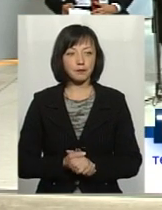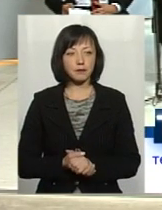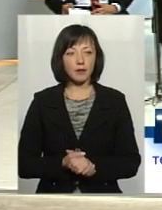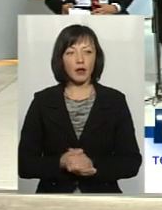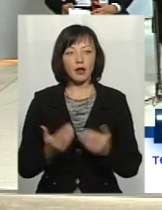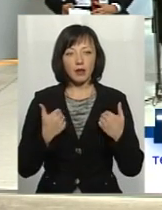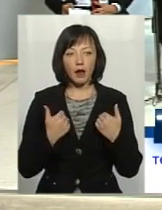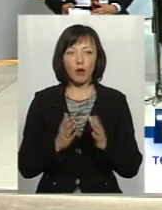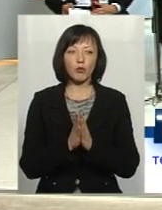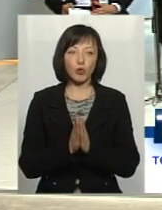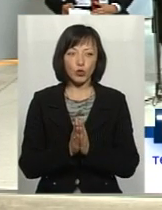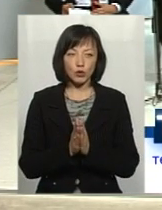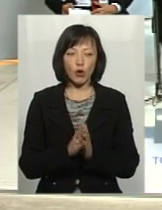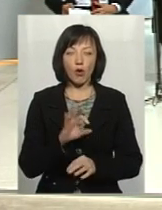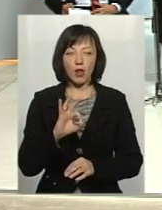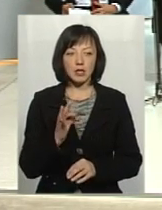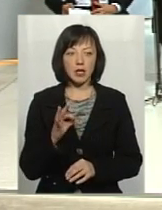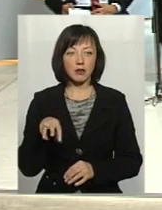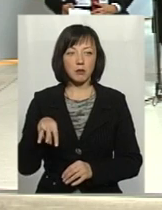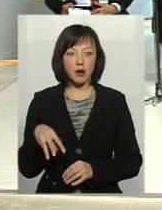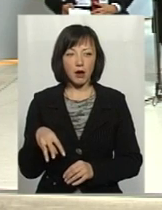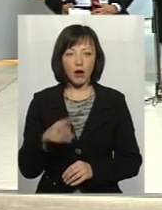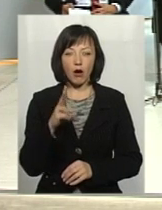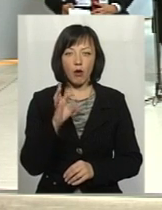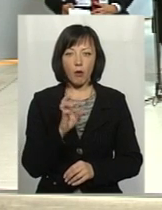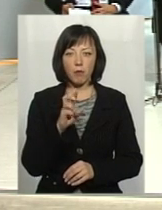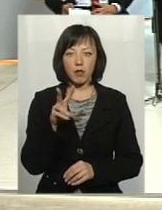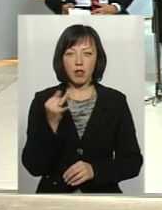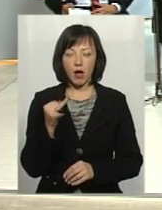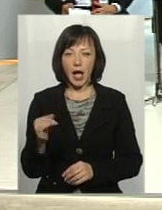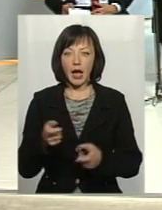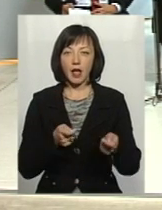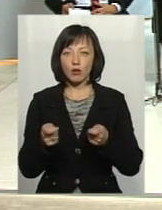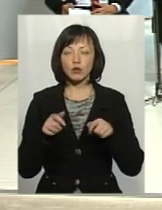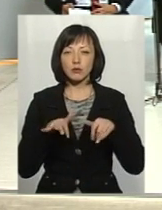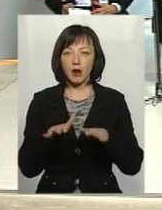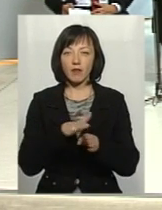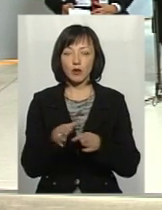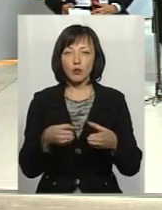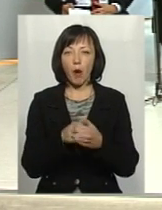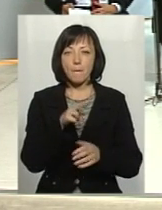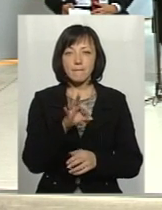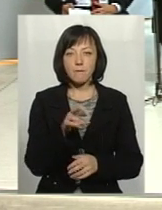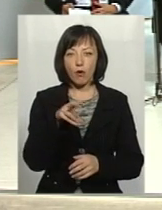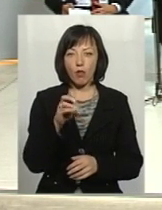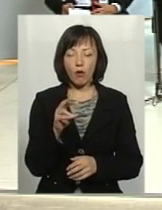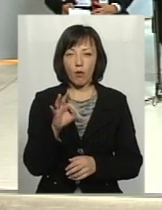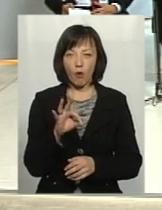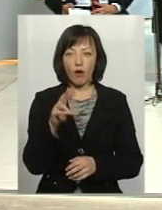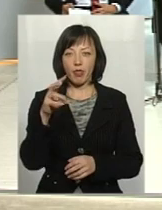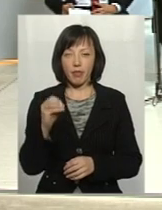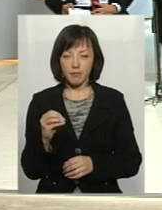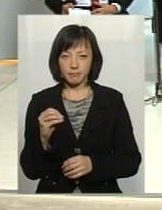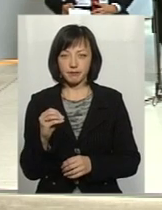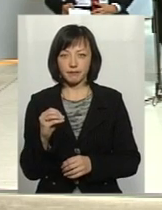прошу до слова Олександра Михайловича Коблая, керуючого справами секретаря виконавчого комітету Полонської міської об